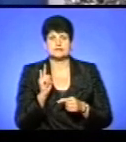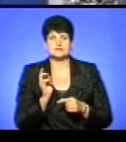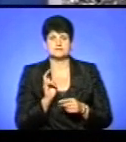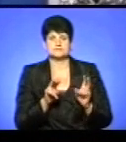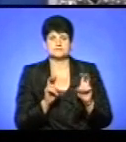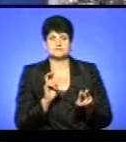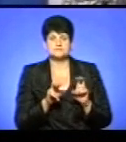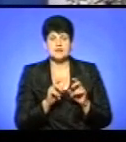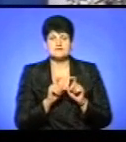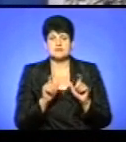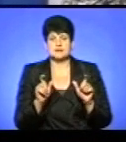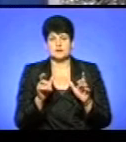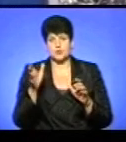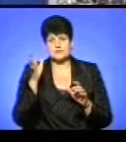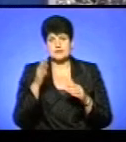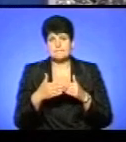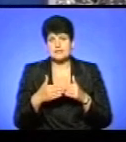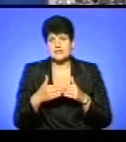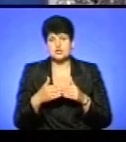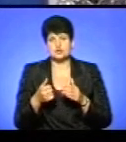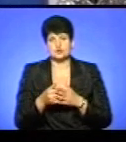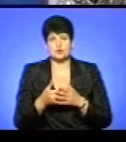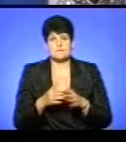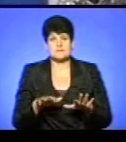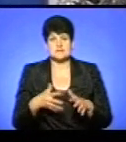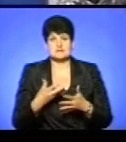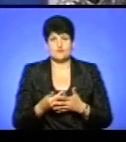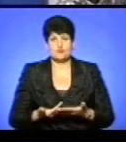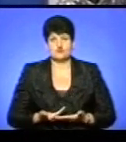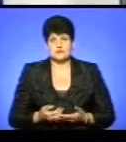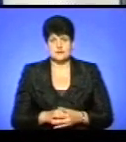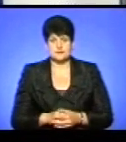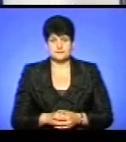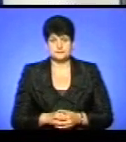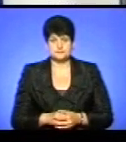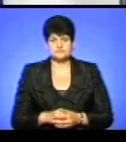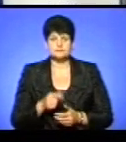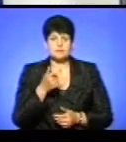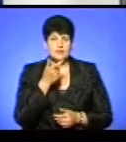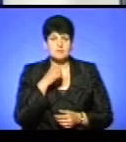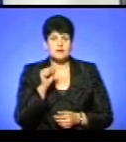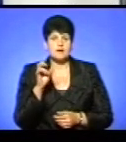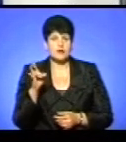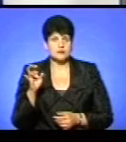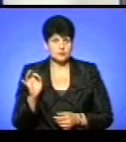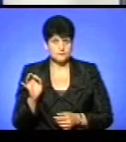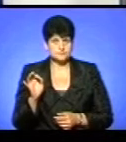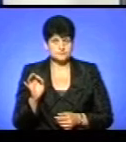заклад освіти найближче до місця свого проживання. Пані Анно, я прошу, вибачення. А от